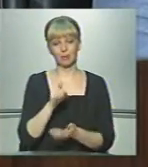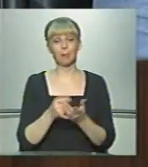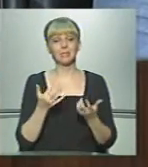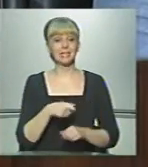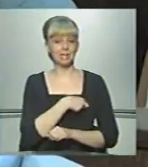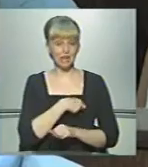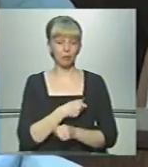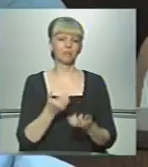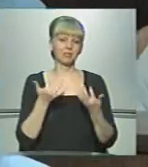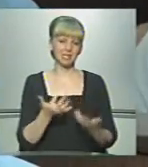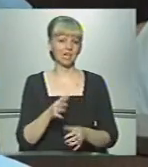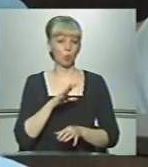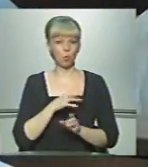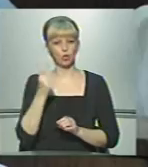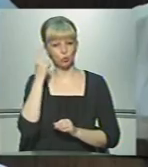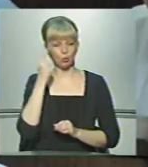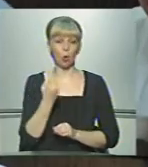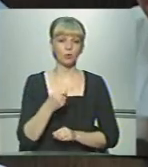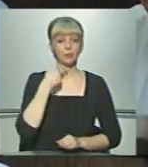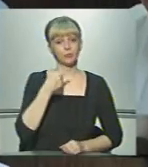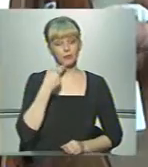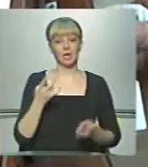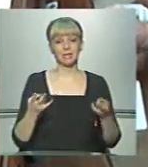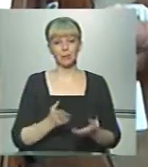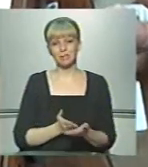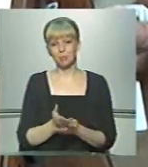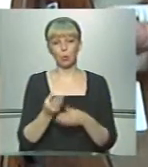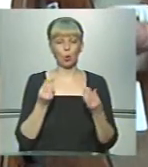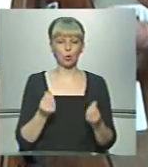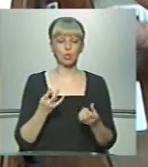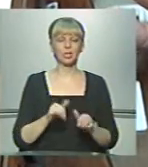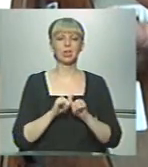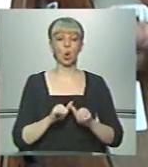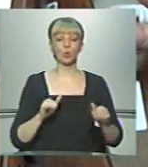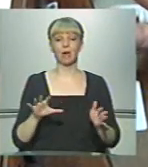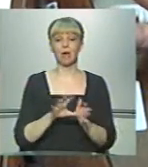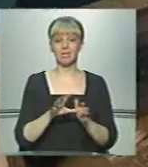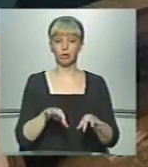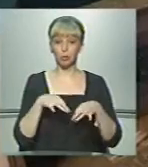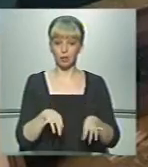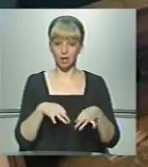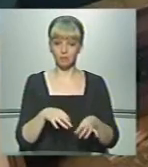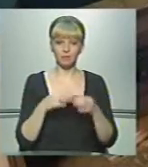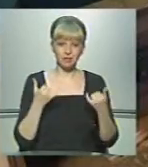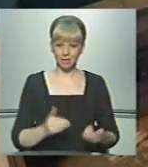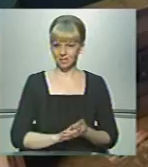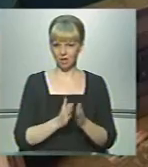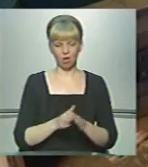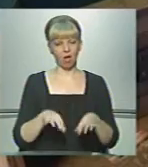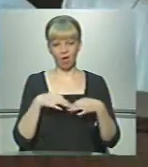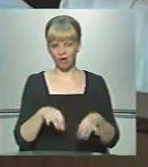Скільки депутатів, стільки було і думок. Одні зазначали, варто спрямувати гроші на розвиток електротранспорту, адже нинішній стан